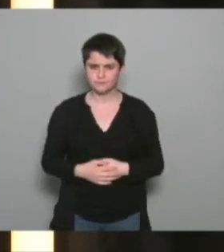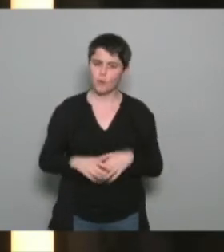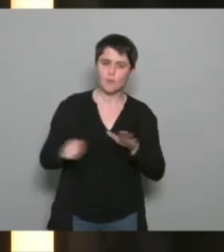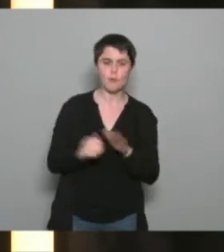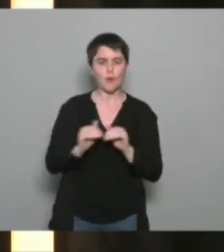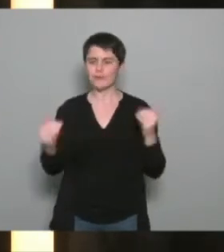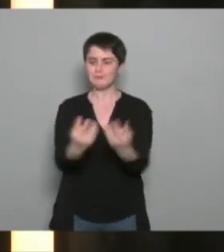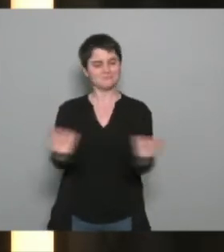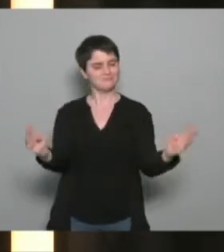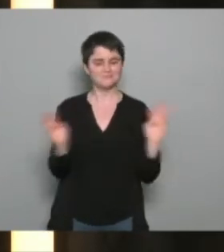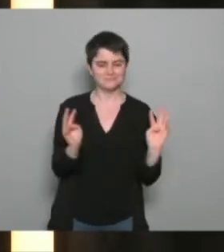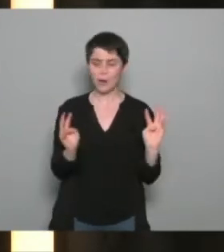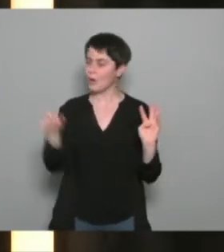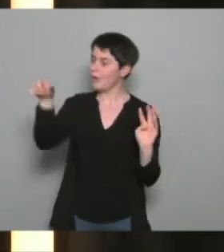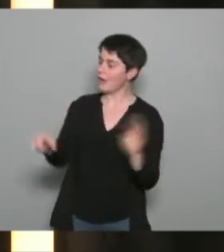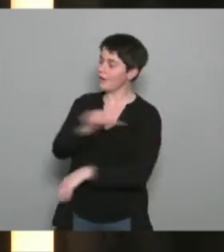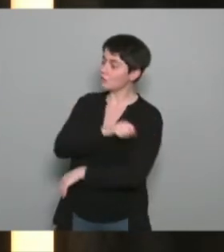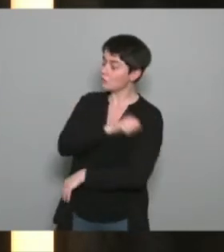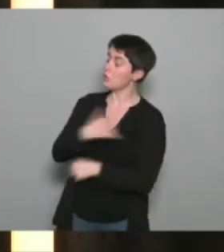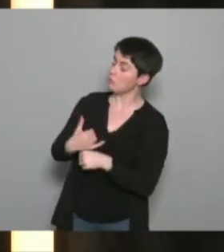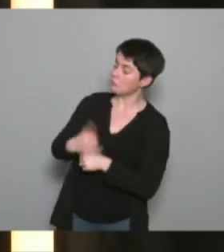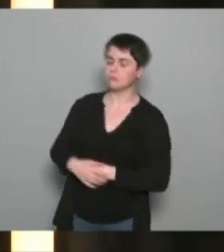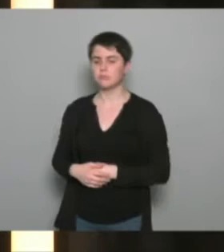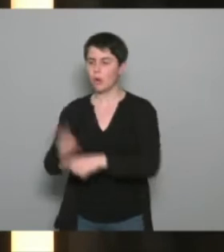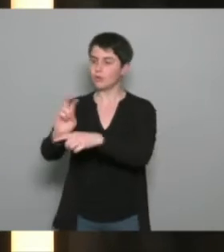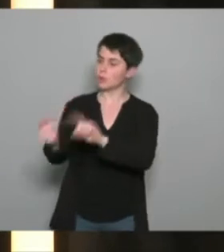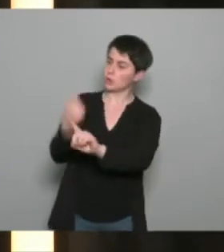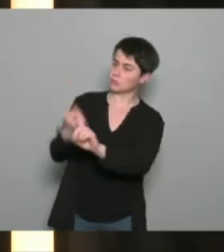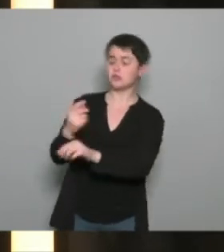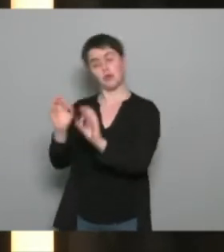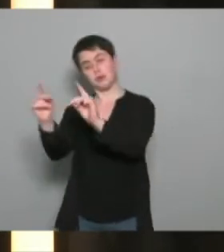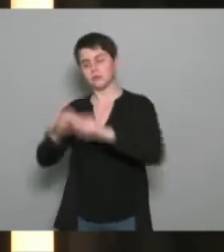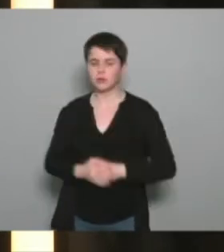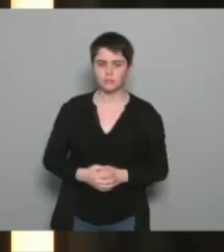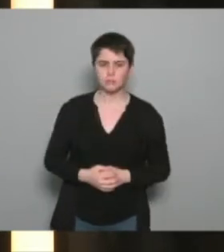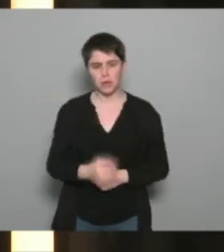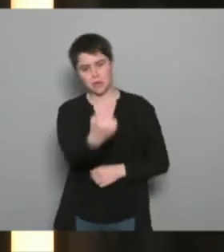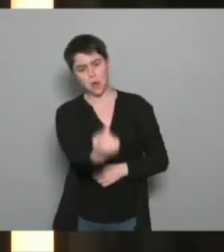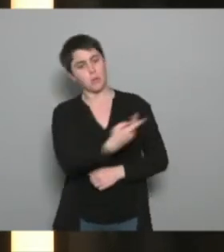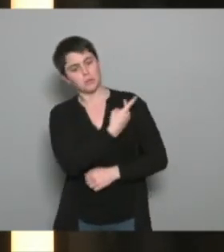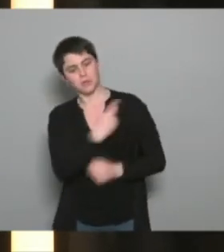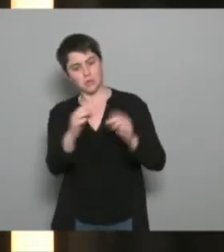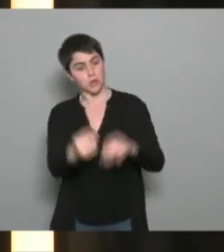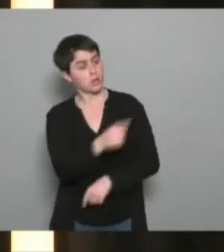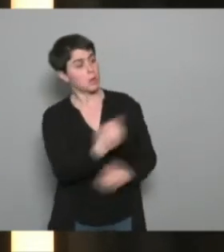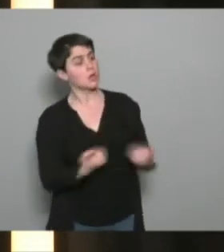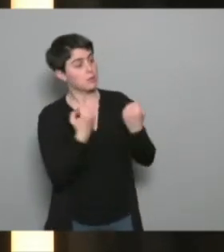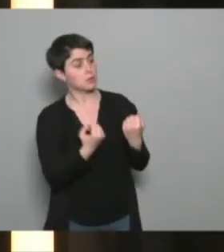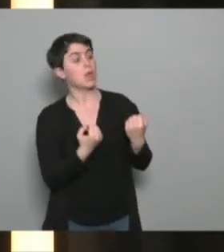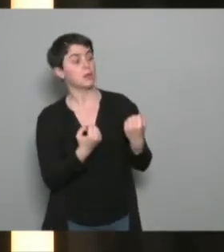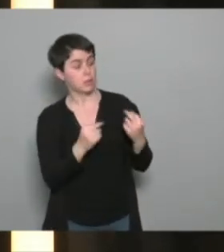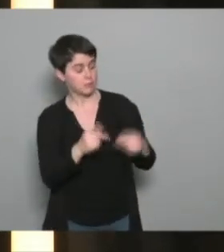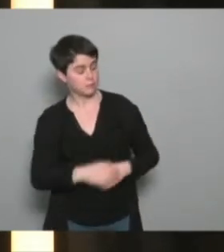présente alors il y a il y l'infirmière ah bon il y a l'éducateur spécialisé ah ouais d'accord et puis là il a le médecin oui toi t'es animateur ouais d'accord